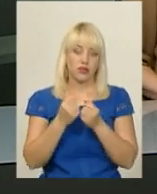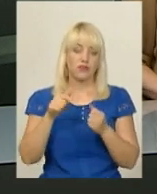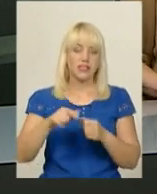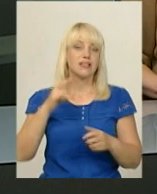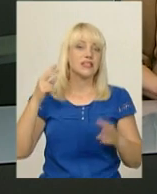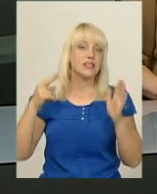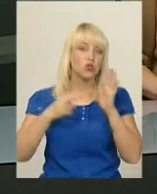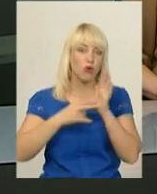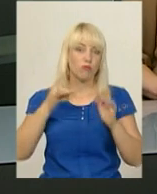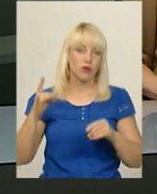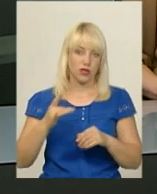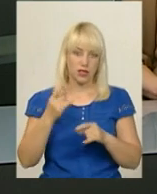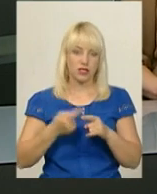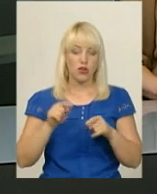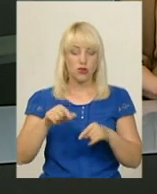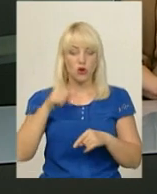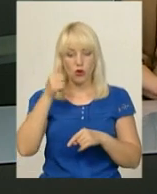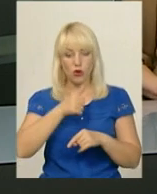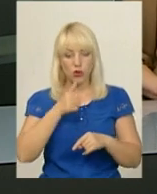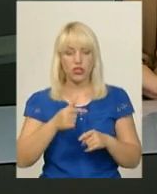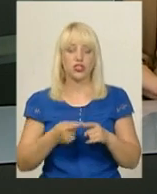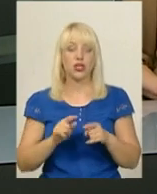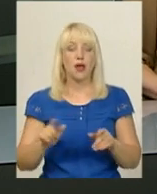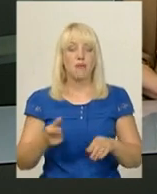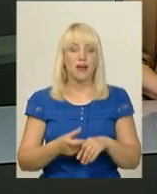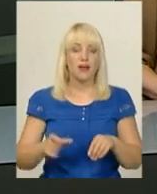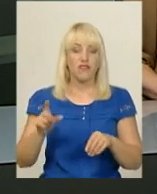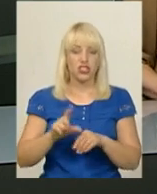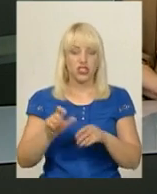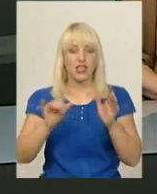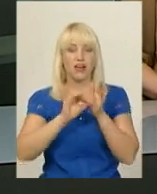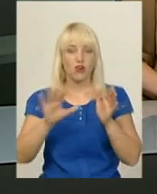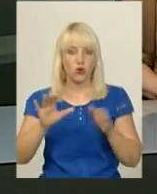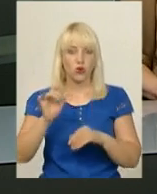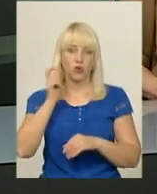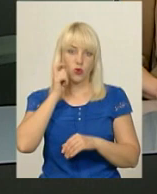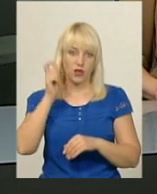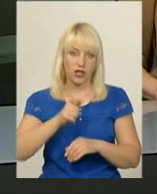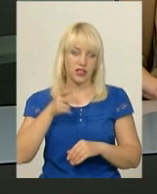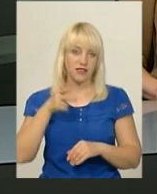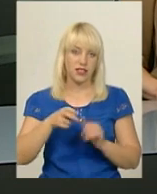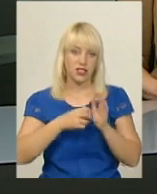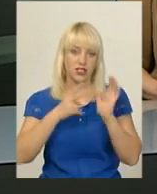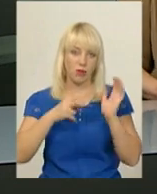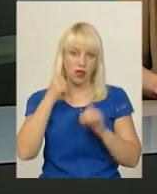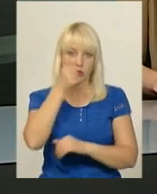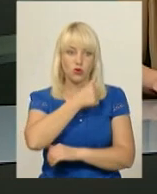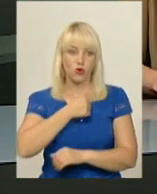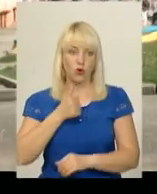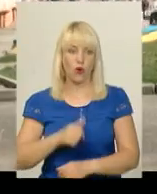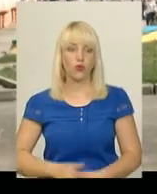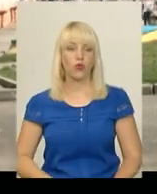учасників перевершила офіційно встановлений 2016 року рекорд України. Подробиці розповість Ірина Аріон.